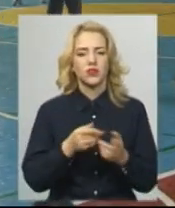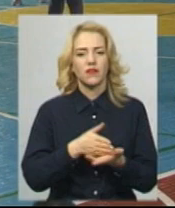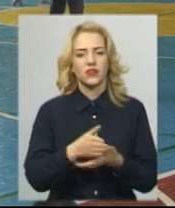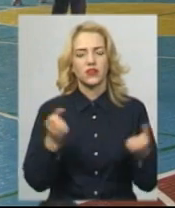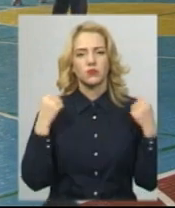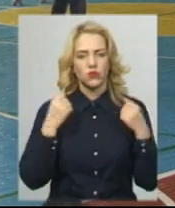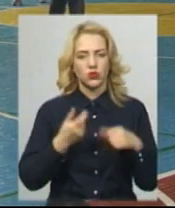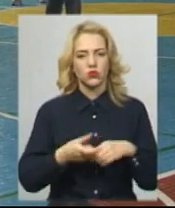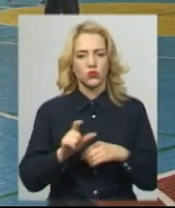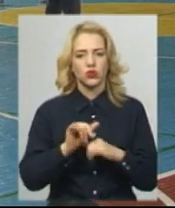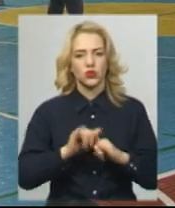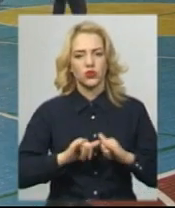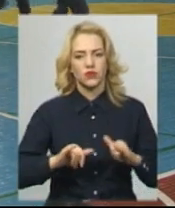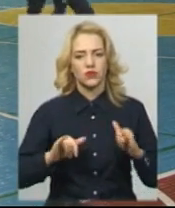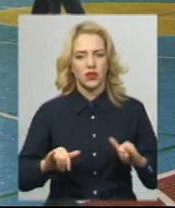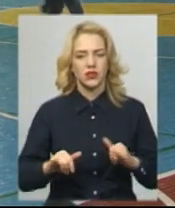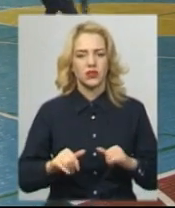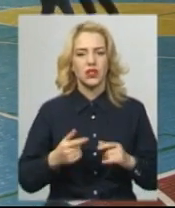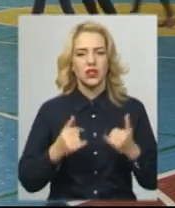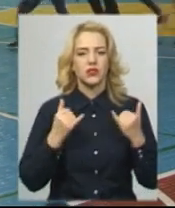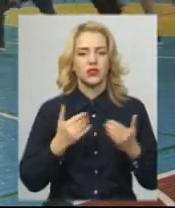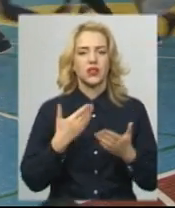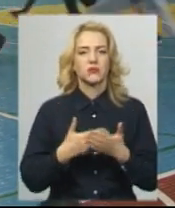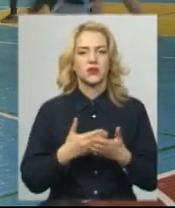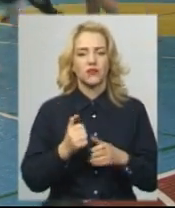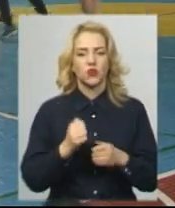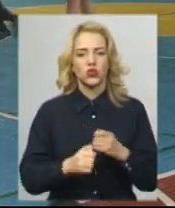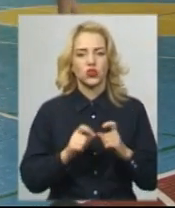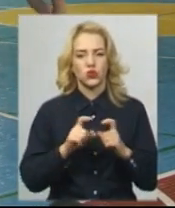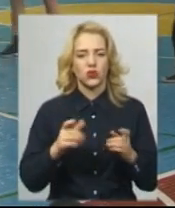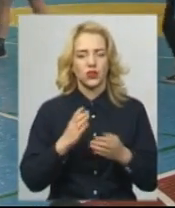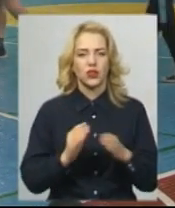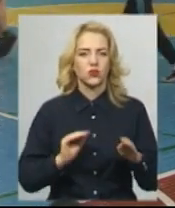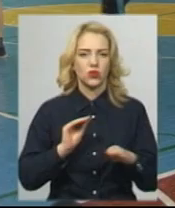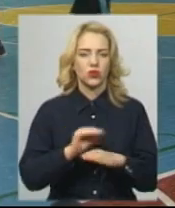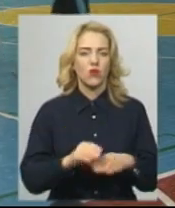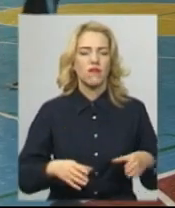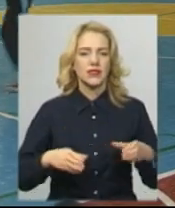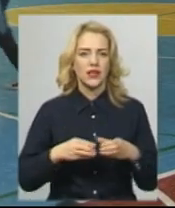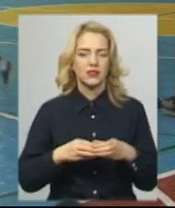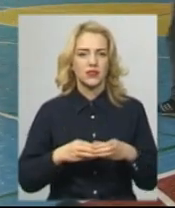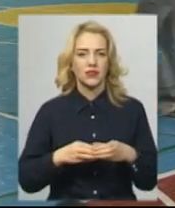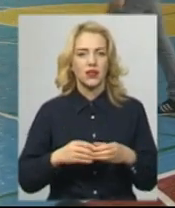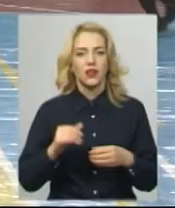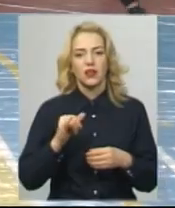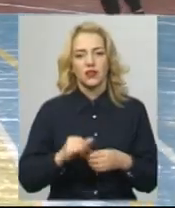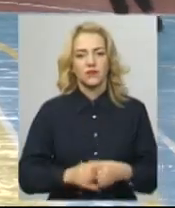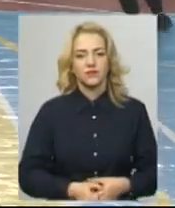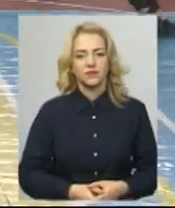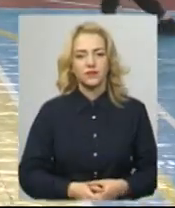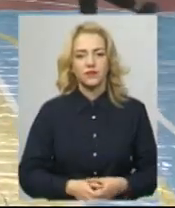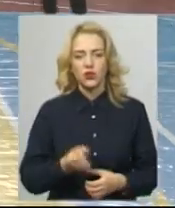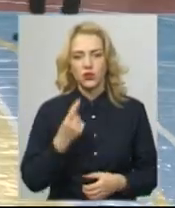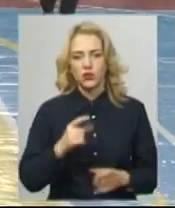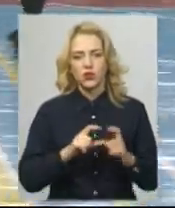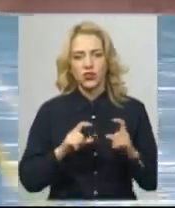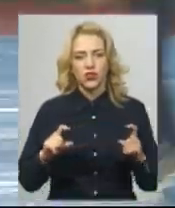дуже розвивається і зараз практично в кожній школі є додаткова секція, бурток з цього виду спорту. 11